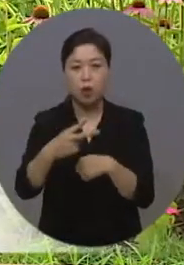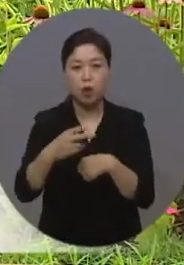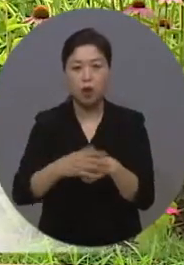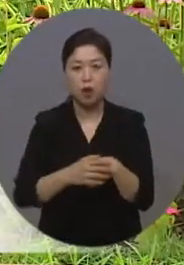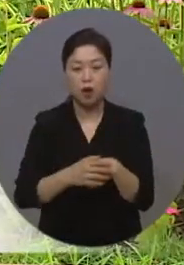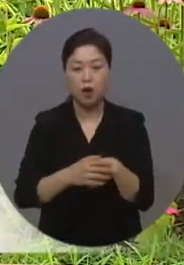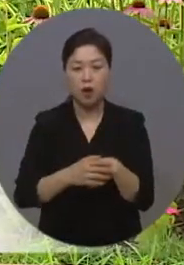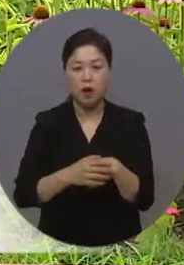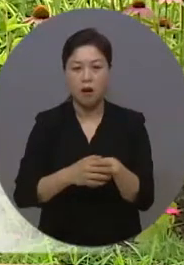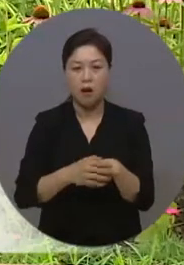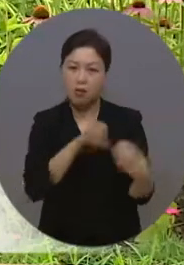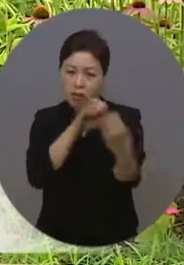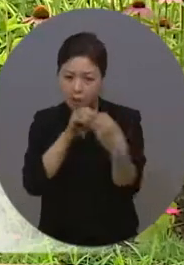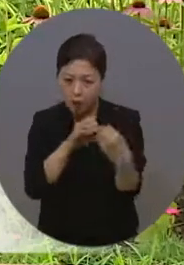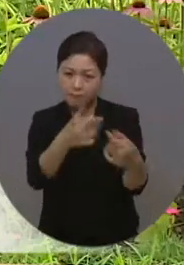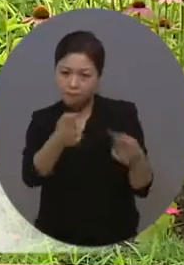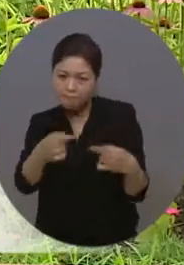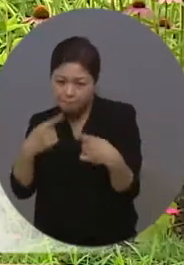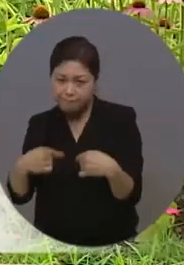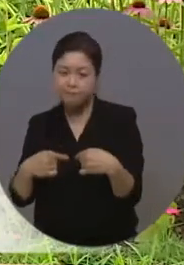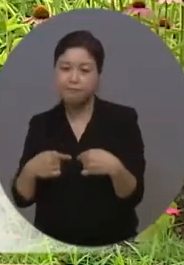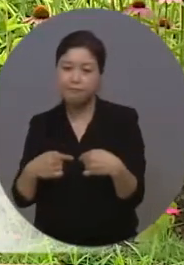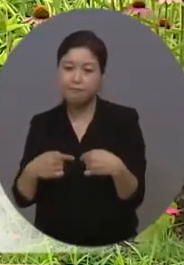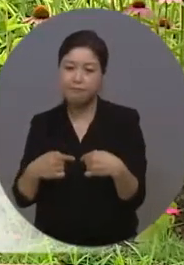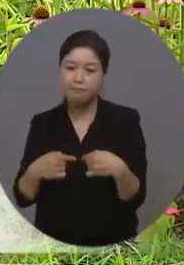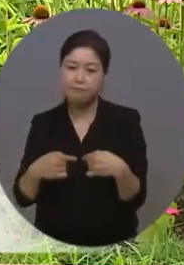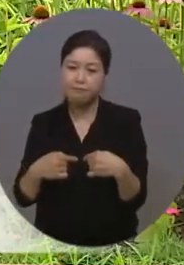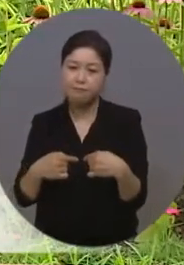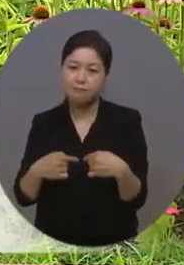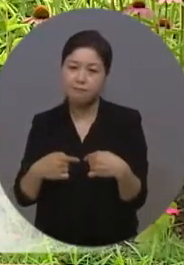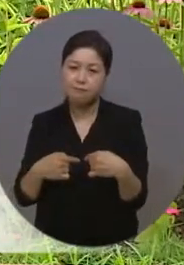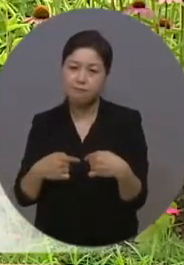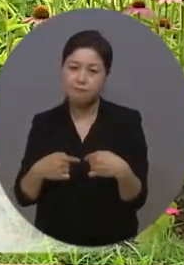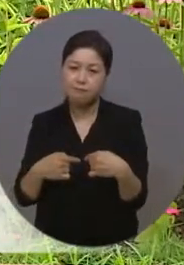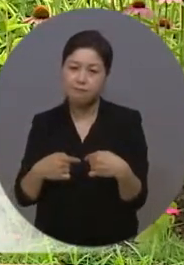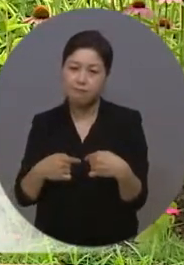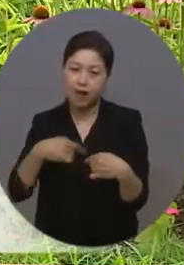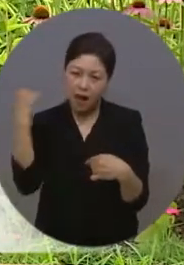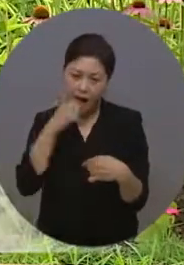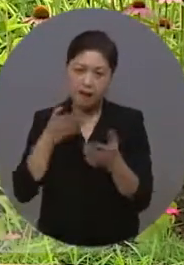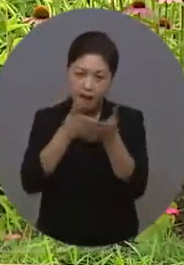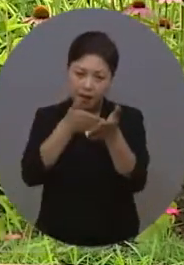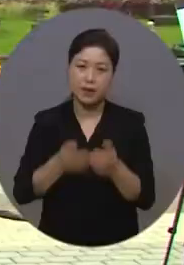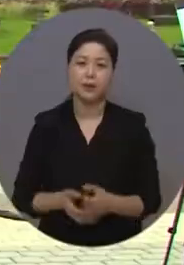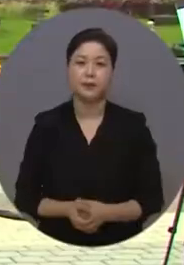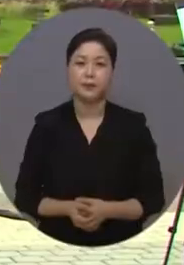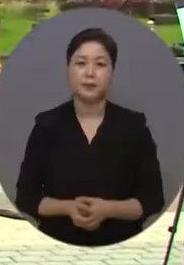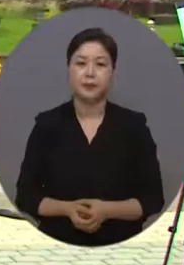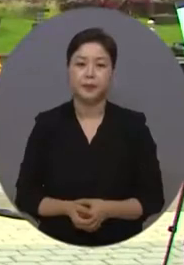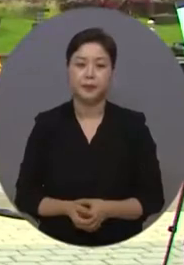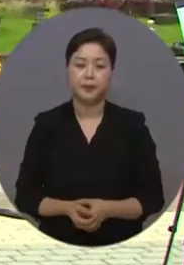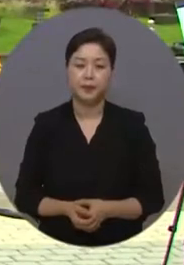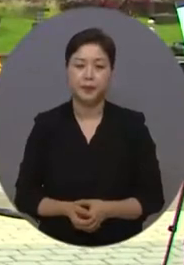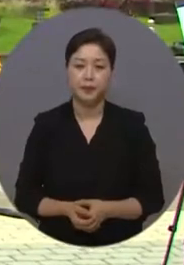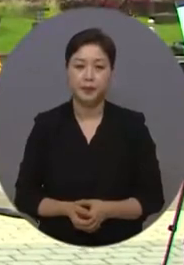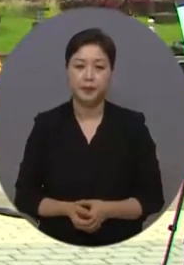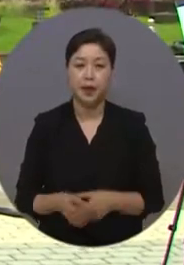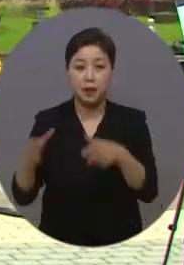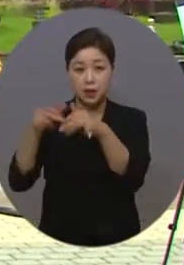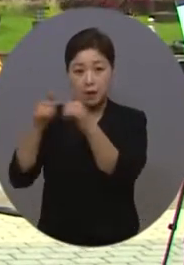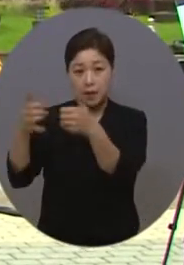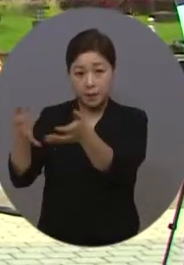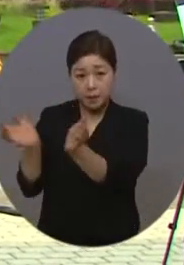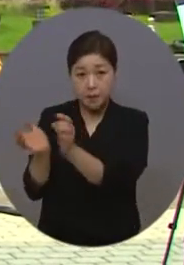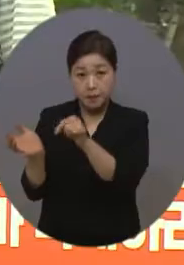테이블로 나와주시기를 다시 한번 촉구드립니다. 한편, 장애계는